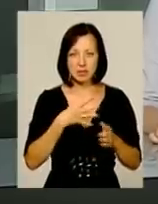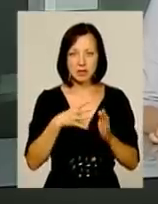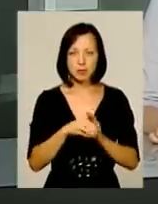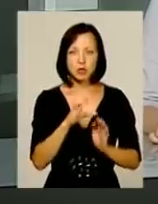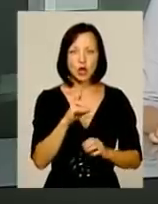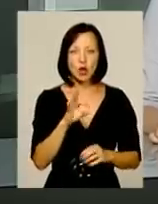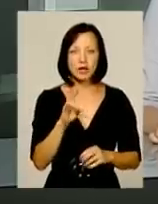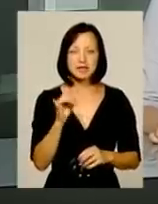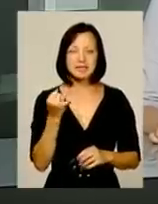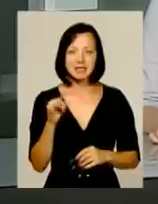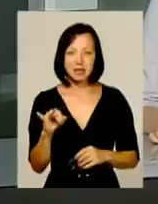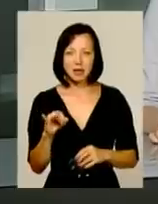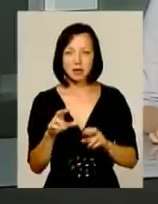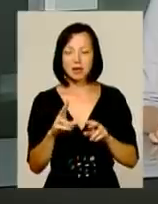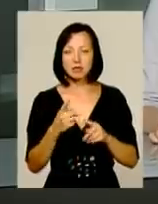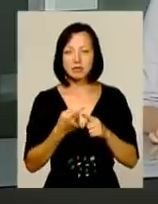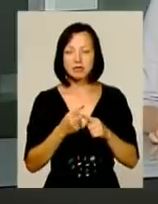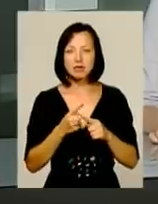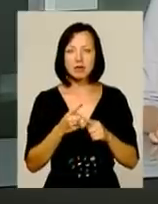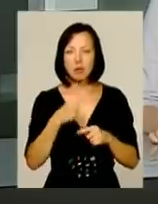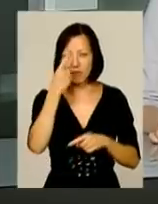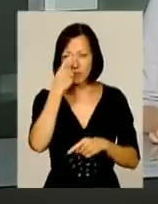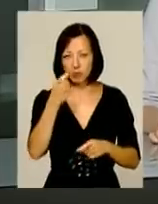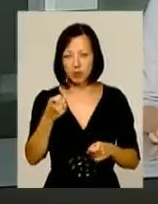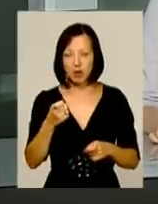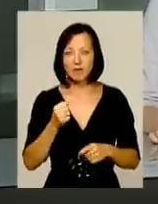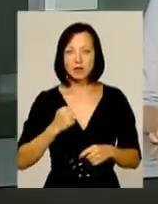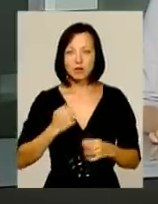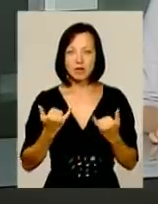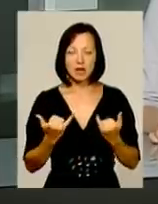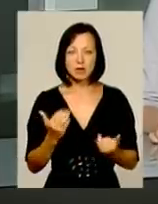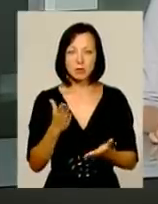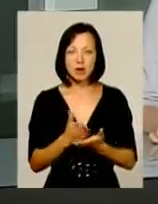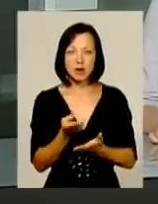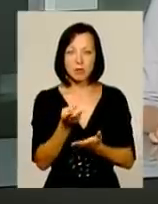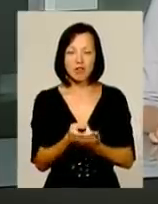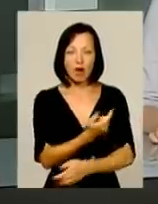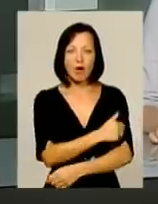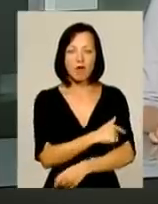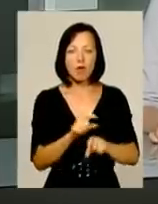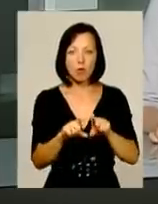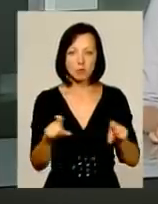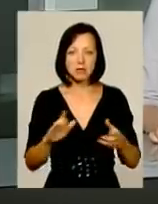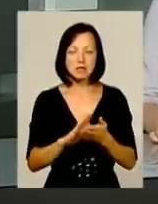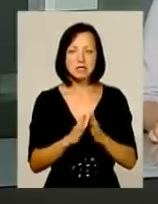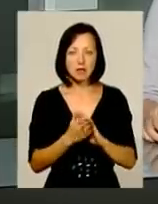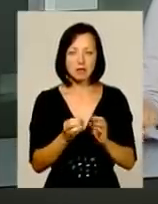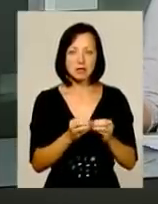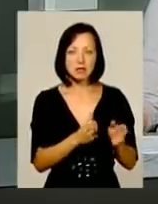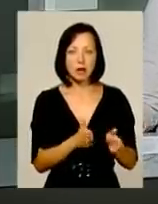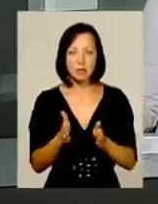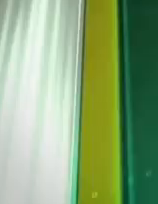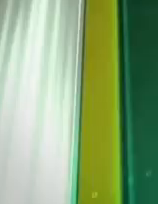повідомляють у 8-му окремому полку спеціального призначення, військовий наразі перебуває у госпіталі. Його стан стабільний.